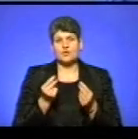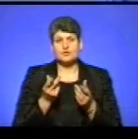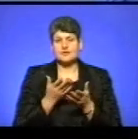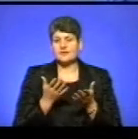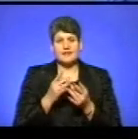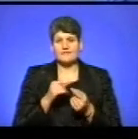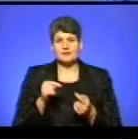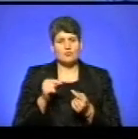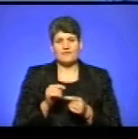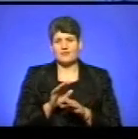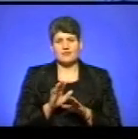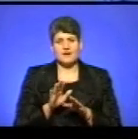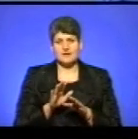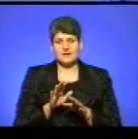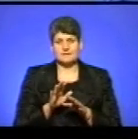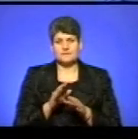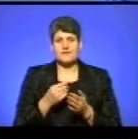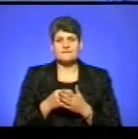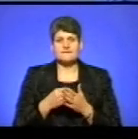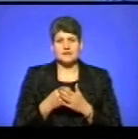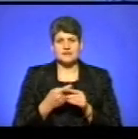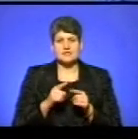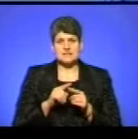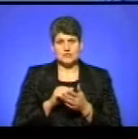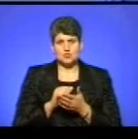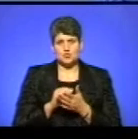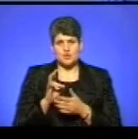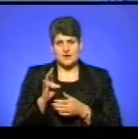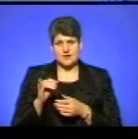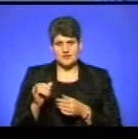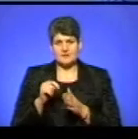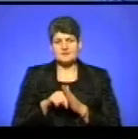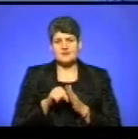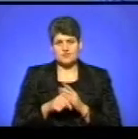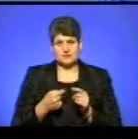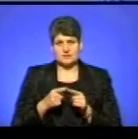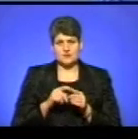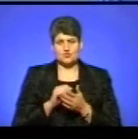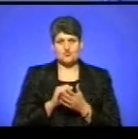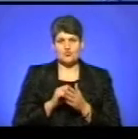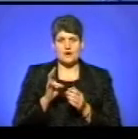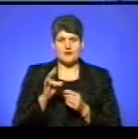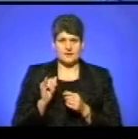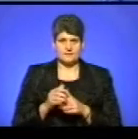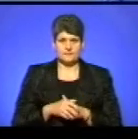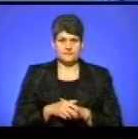не відповідали вартості цієї друкарні і значимості цієї друкарні.